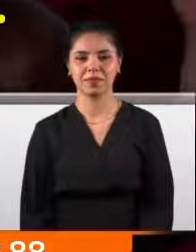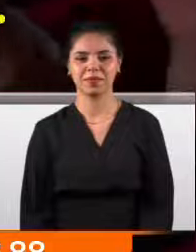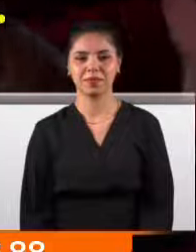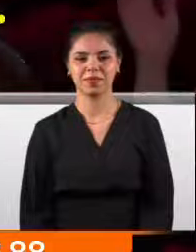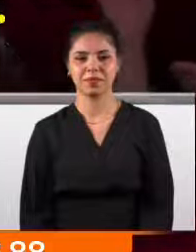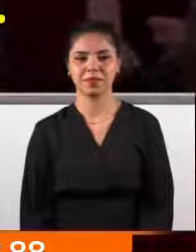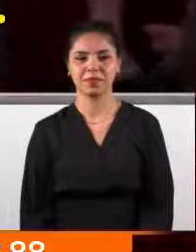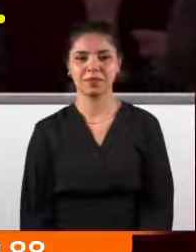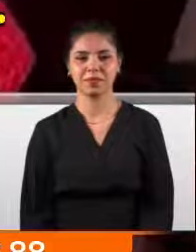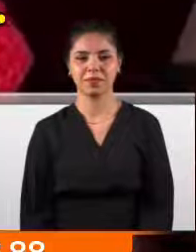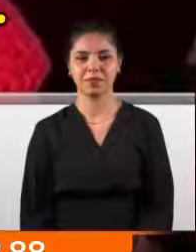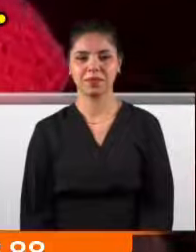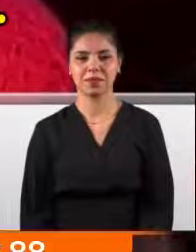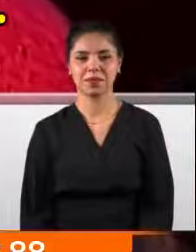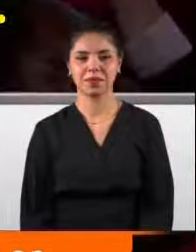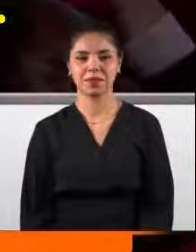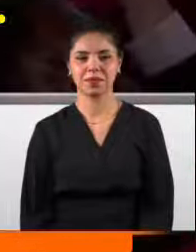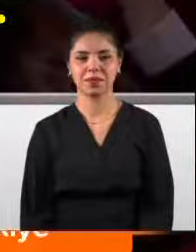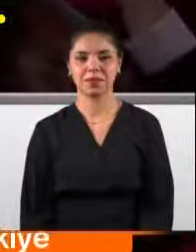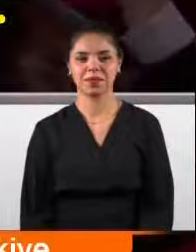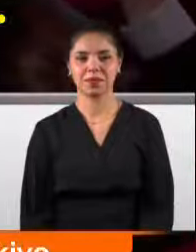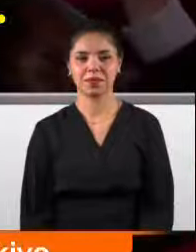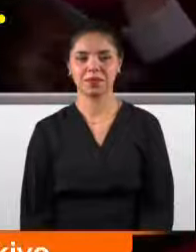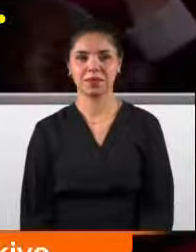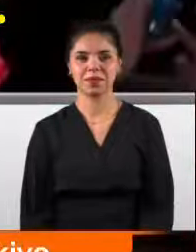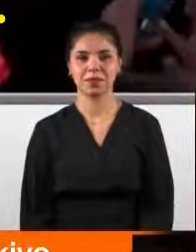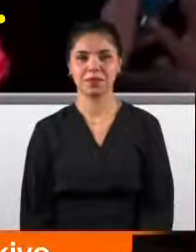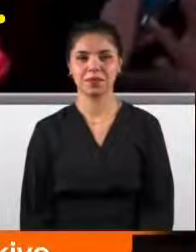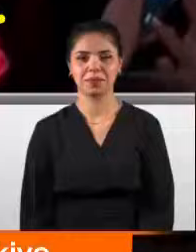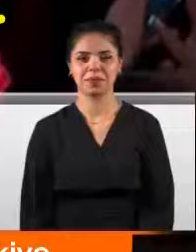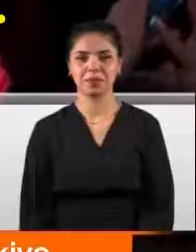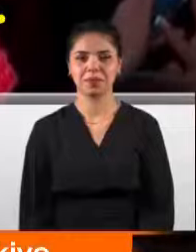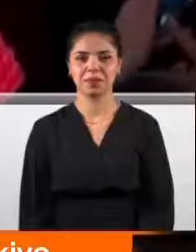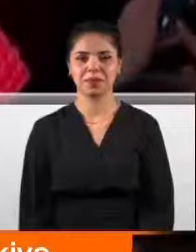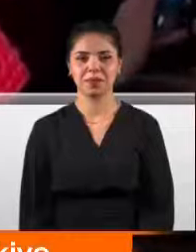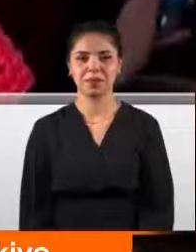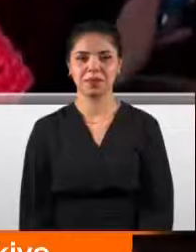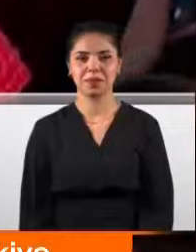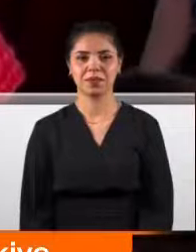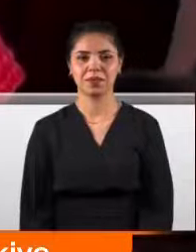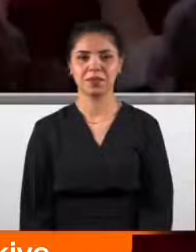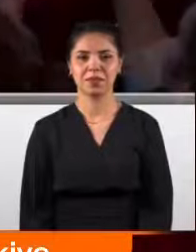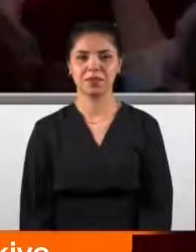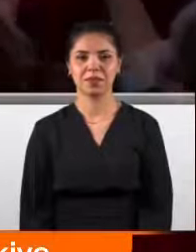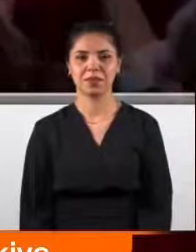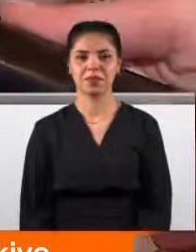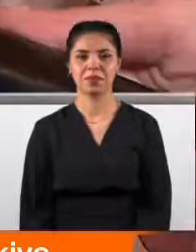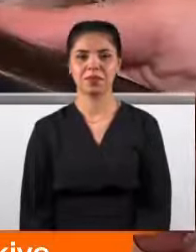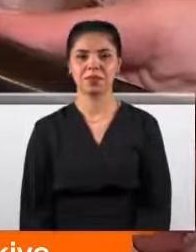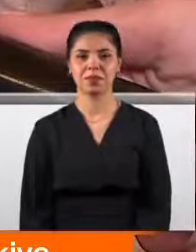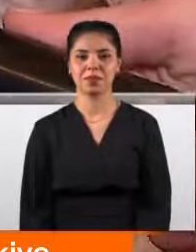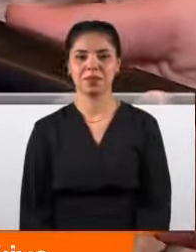Organik tarım yapan çiftçiyim. Kadınlar istediği her işi yapabilir. Biz ormanda da çalışıyoruz erkeklerimizle beraber. İyi ki kadınız.